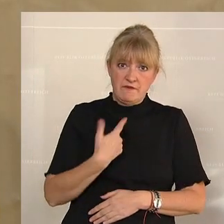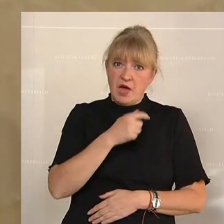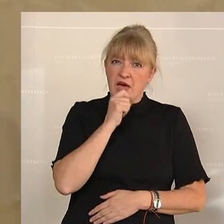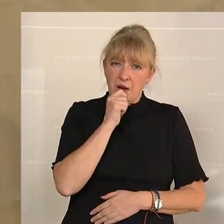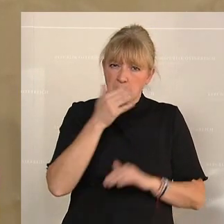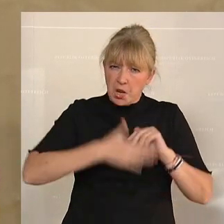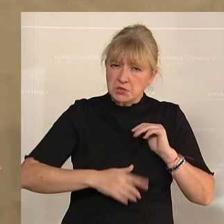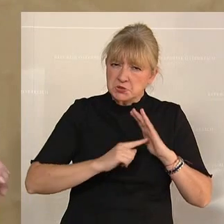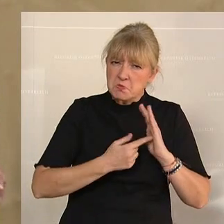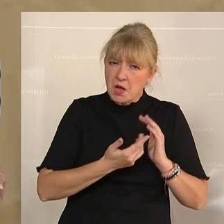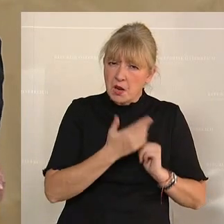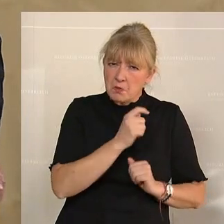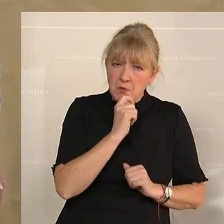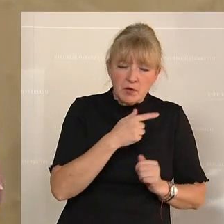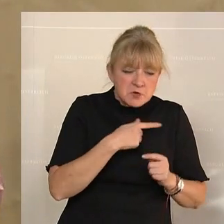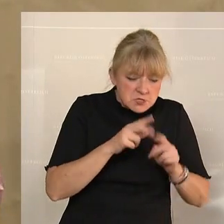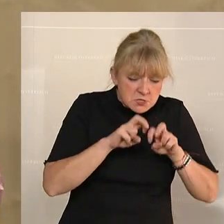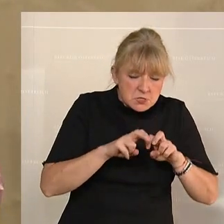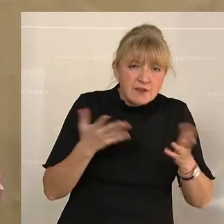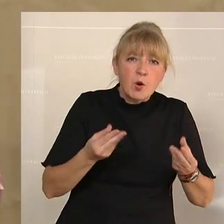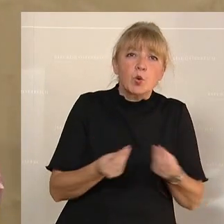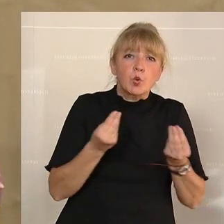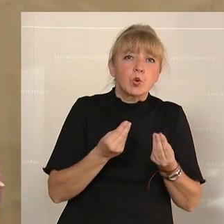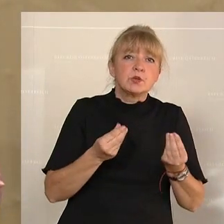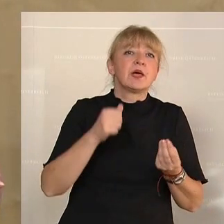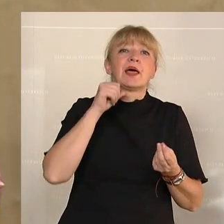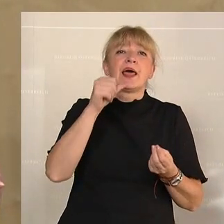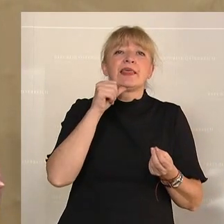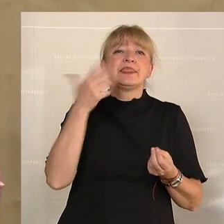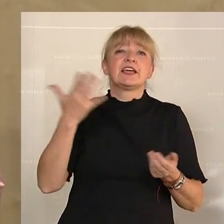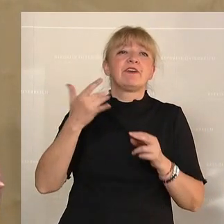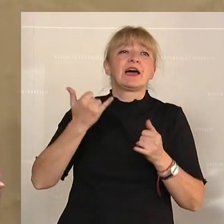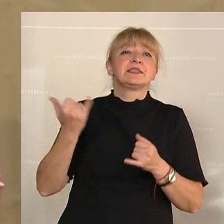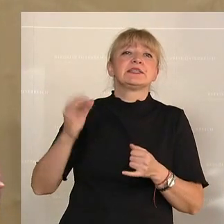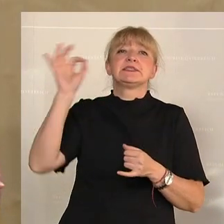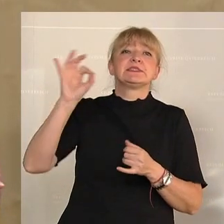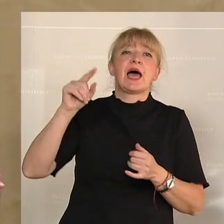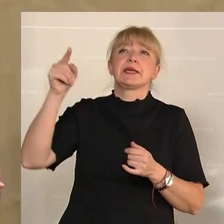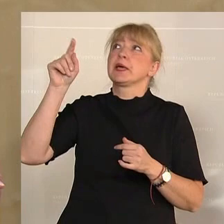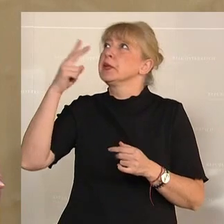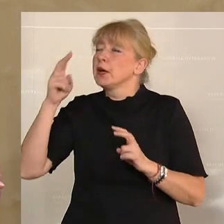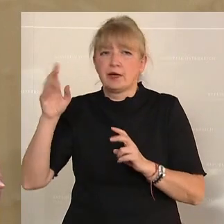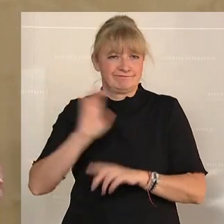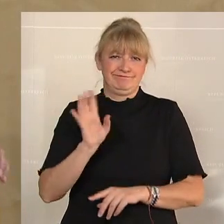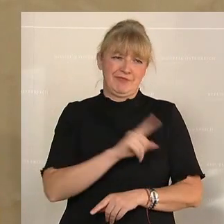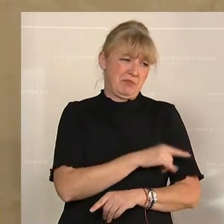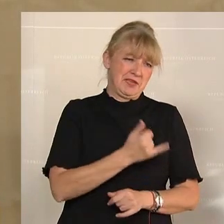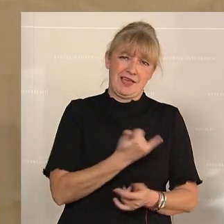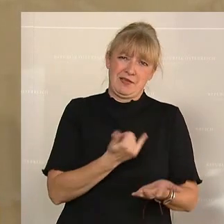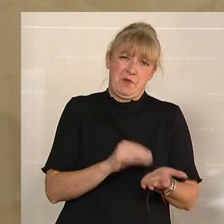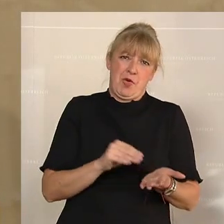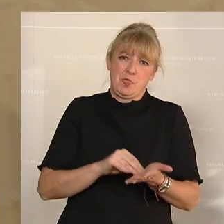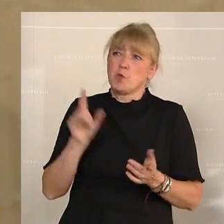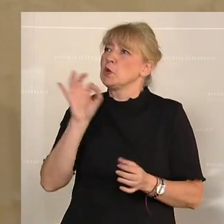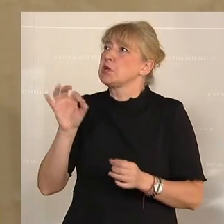zuletzt, man muss an die Ursachen angehen und nicht an die Symptome. Sie sind aber immer noch bei der Symptombekämpfung. Sie versuchen